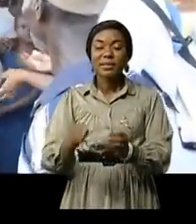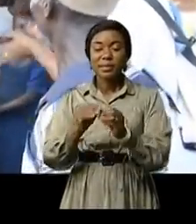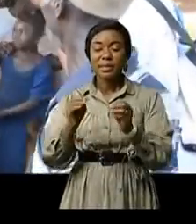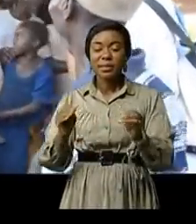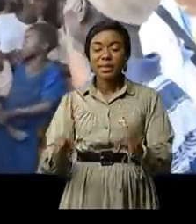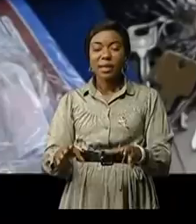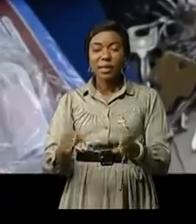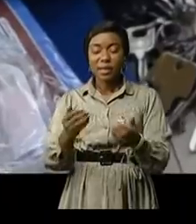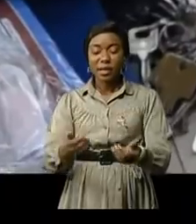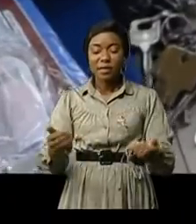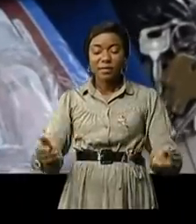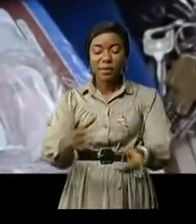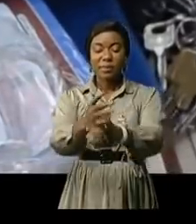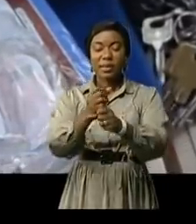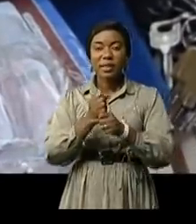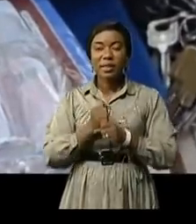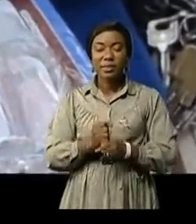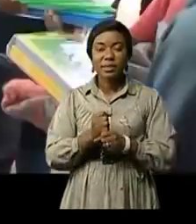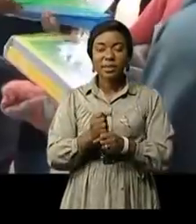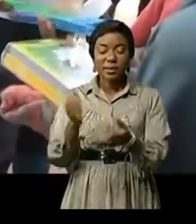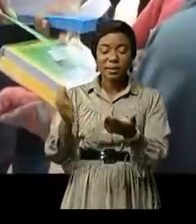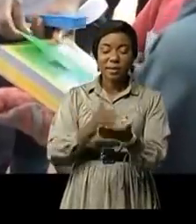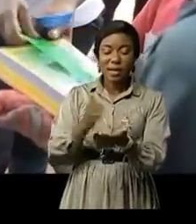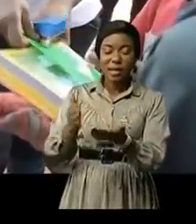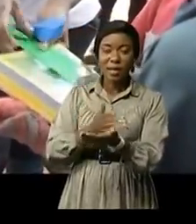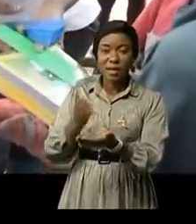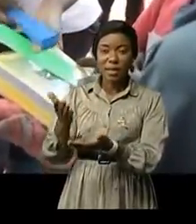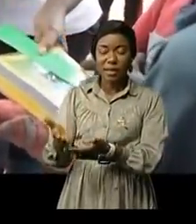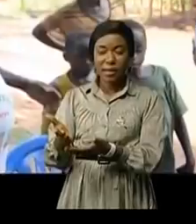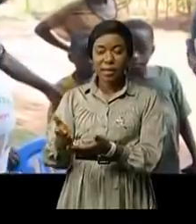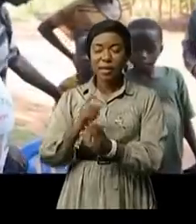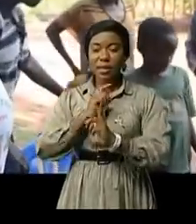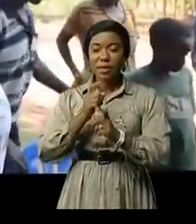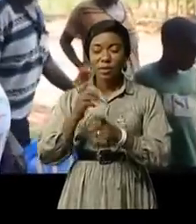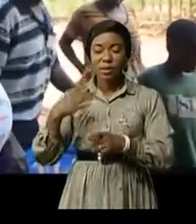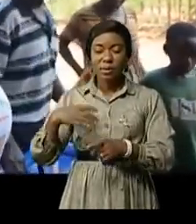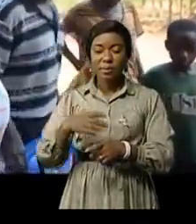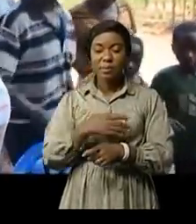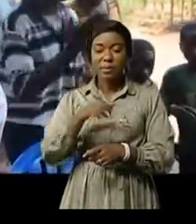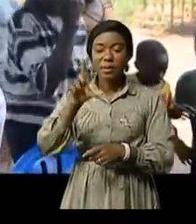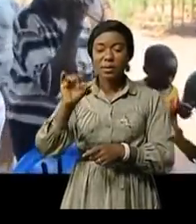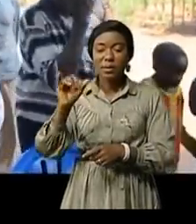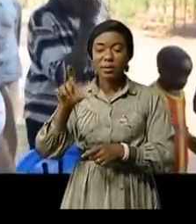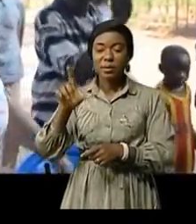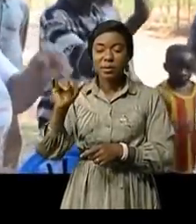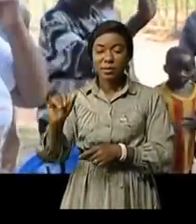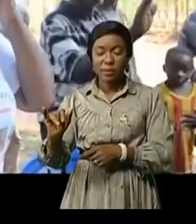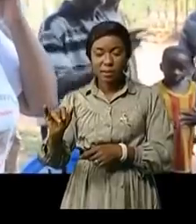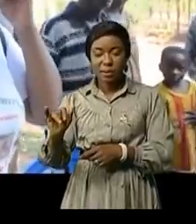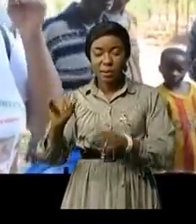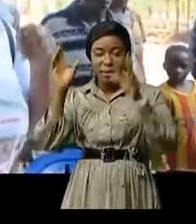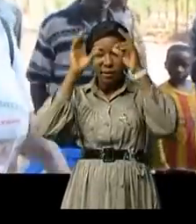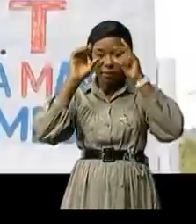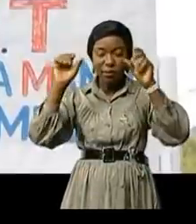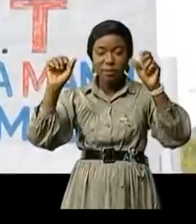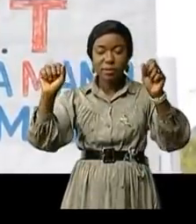Kumbi Kumbi qui ont reçu des fournitures scolaires dont de madame Lili Bilonda Badibanga présidente de l'association Bama